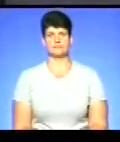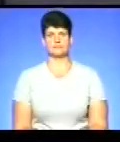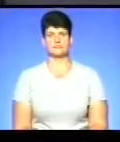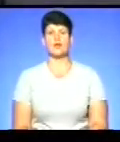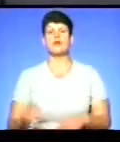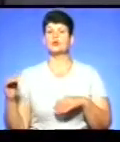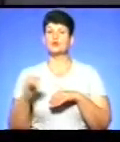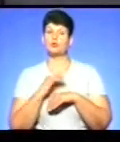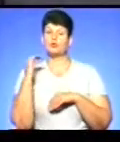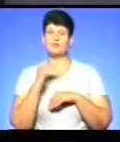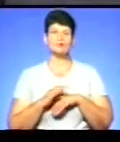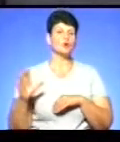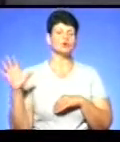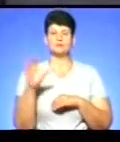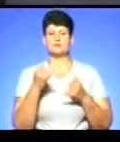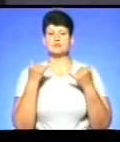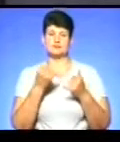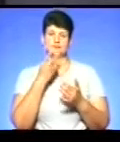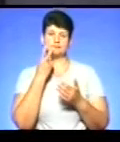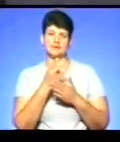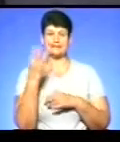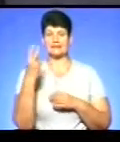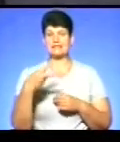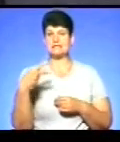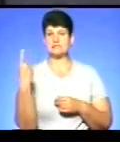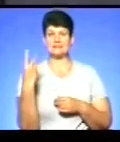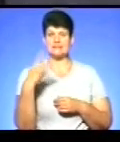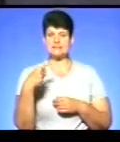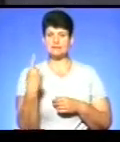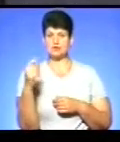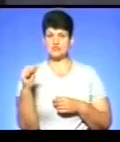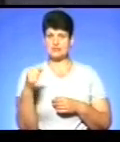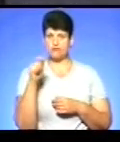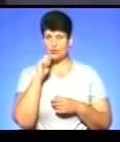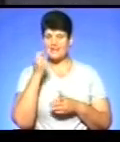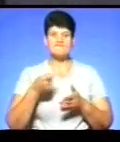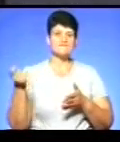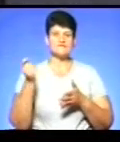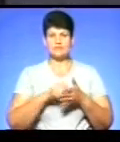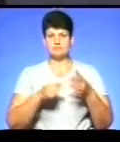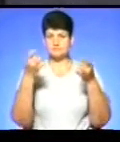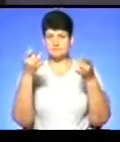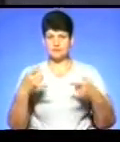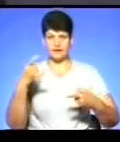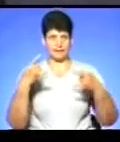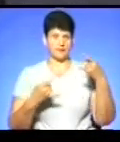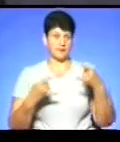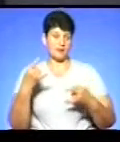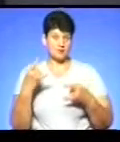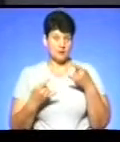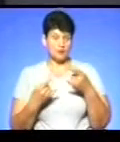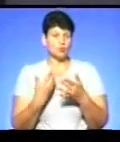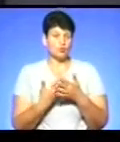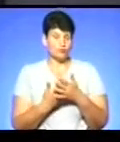Доброго вечора усім, хто зараз з нами. 31 серпня в Україні вимкнуть аналогове ефірне телебачення. Тобто